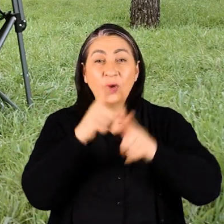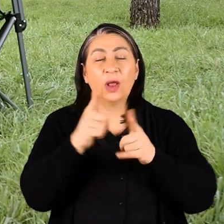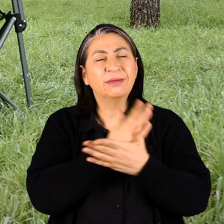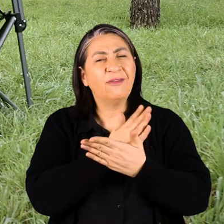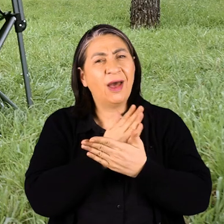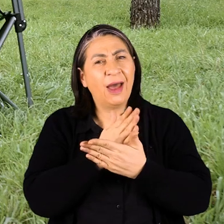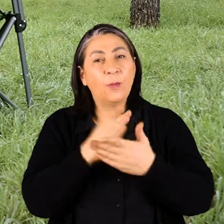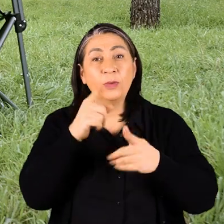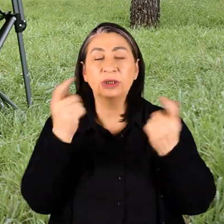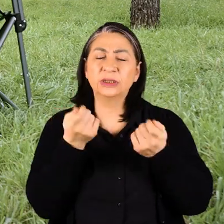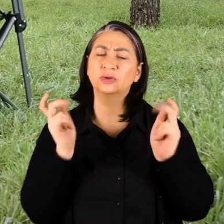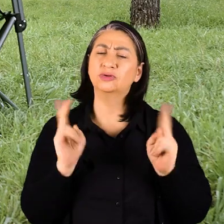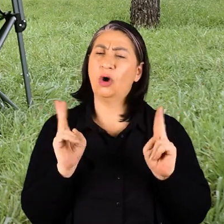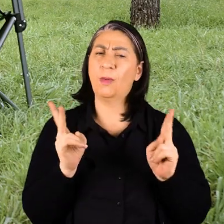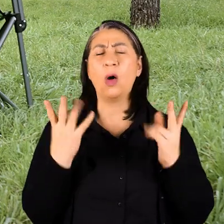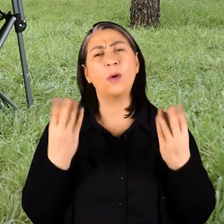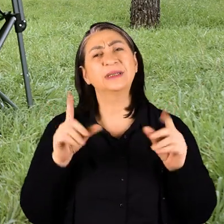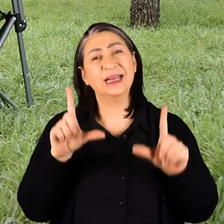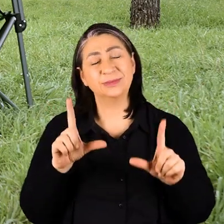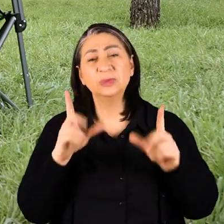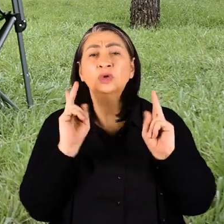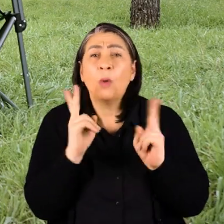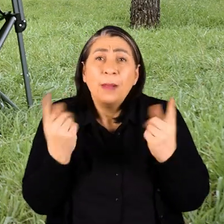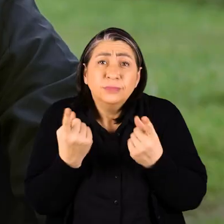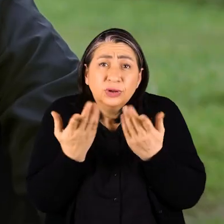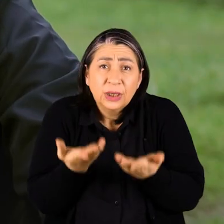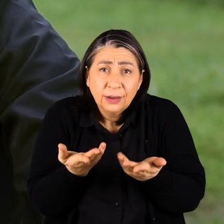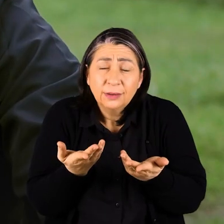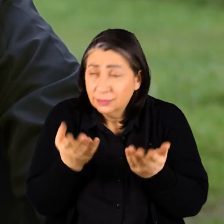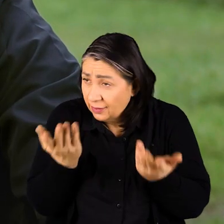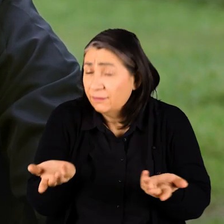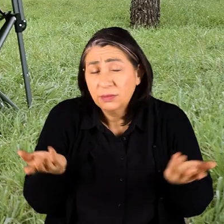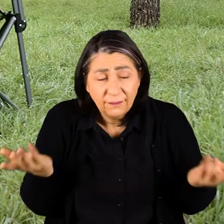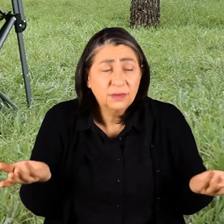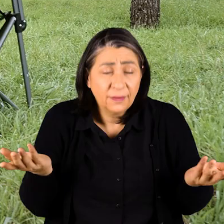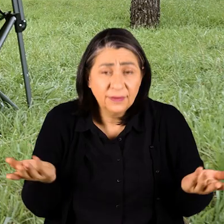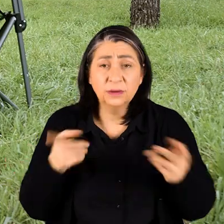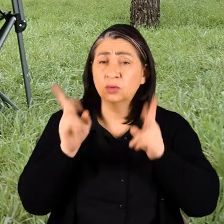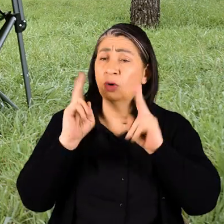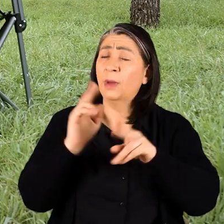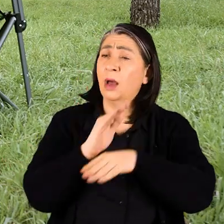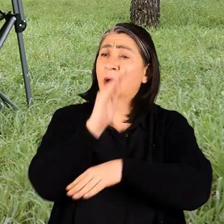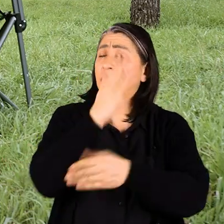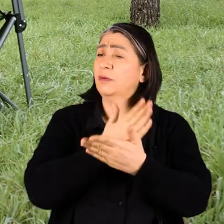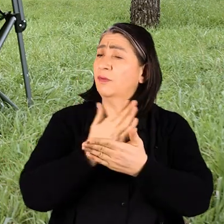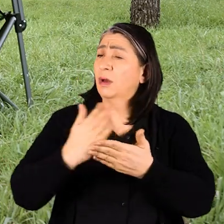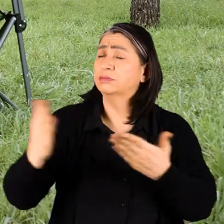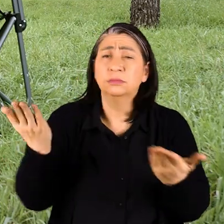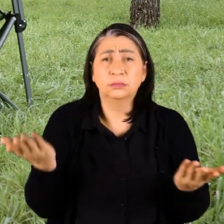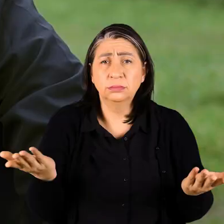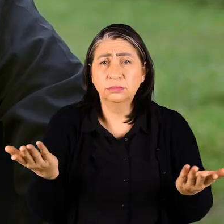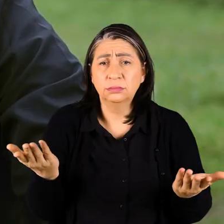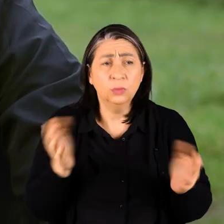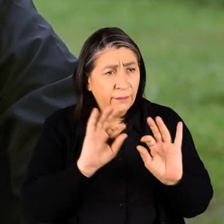çekerek biraz da bu işi normalleştirmemiz lazım aslında Çünkü normal bir şey değil mi? Yani normal sen de hayatını bizim gibi idame